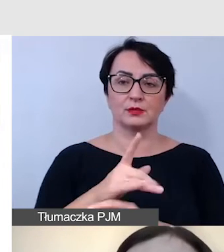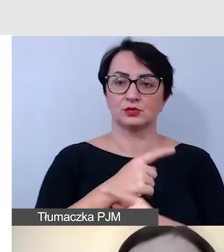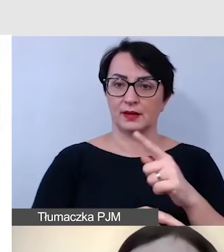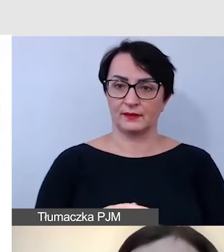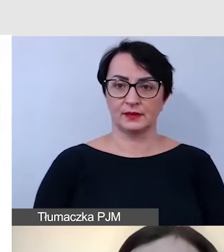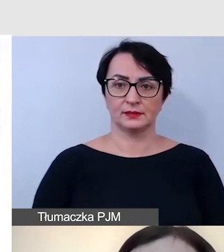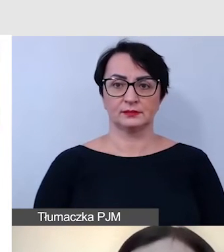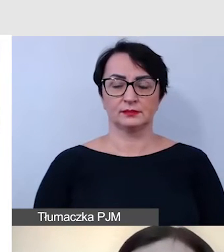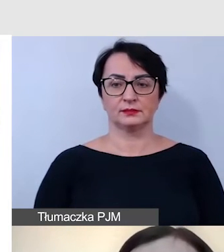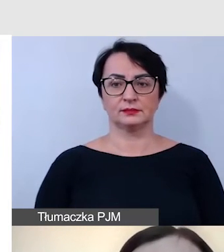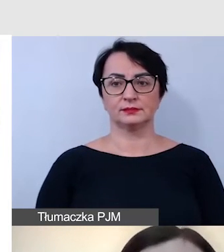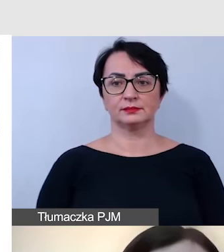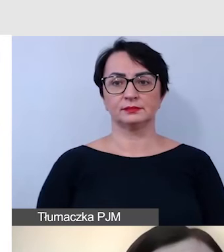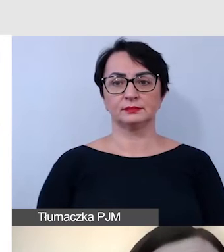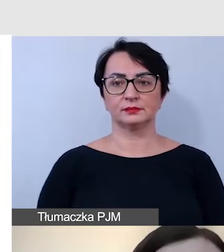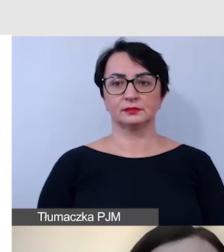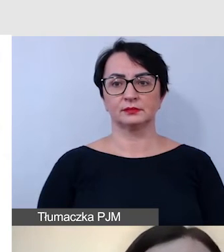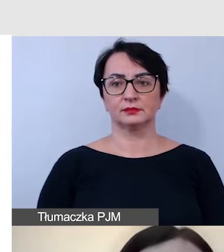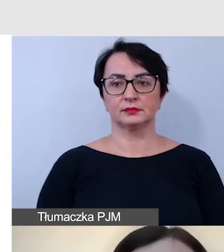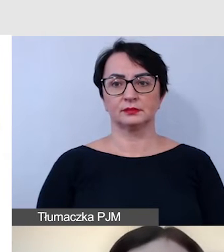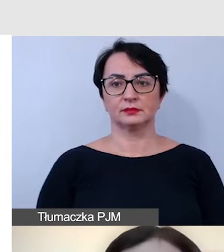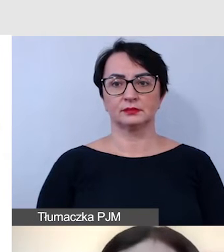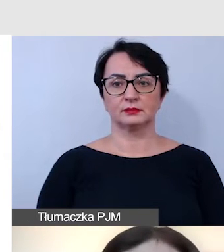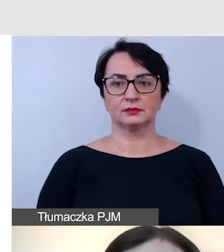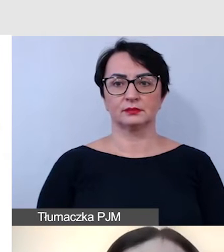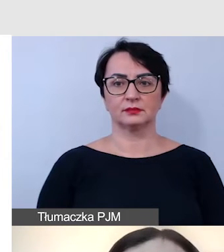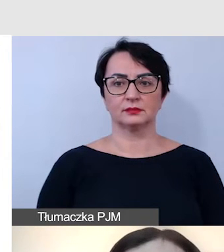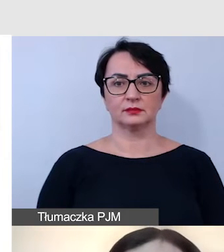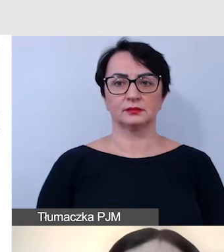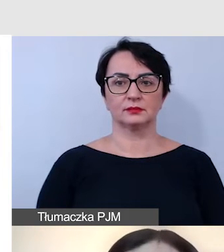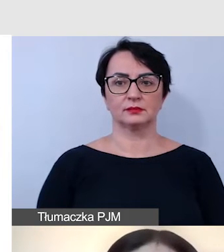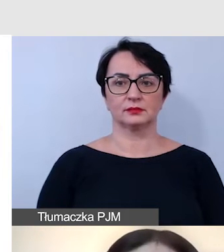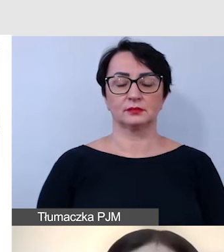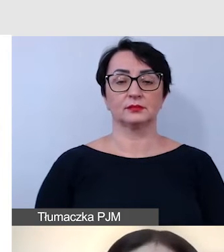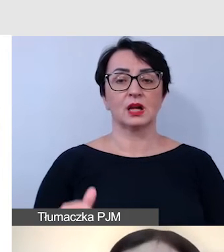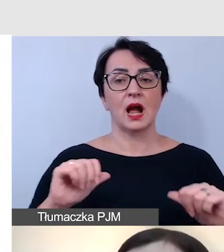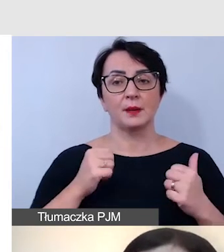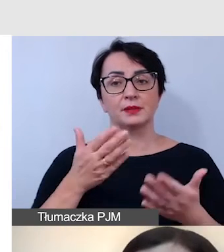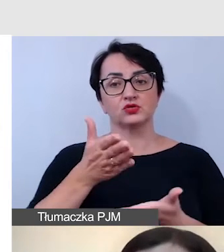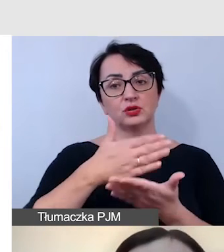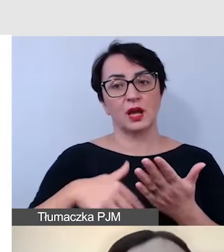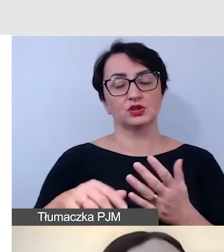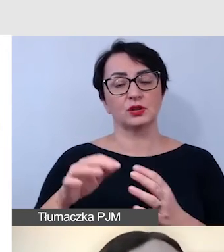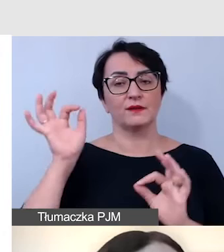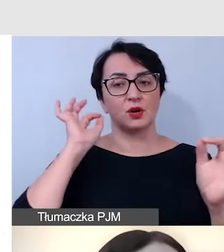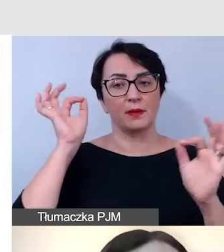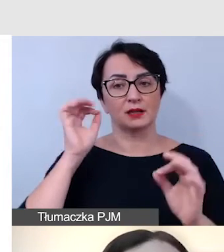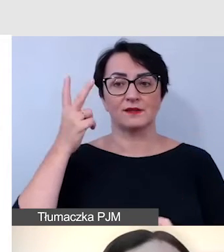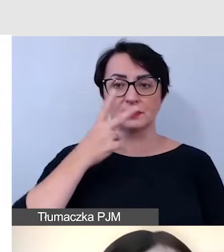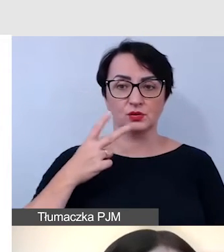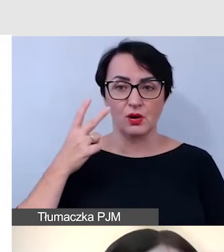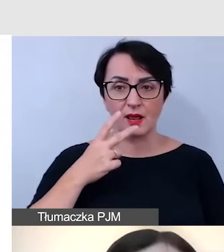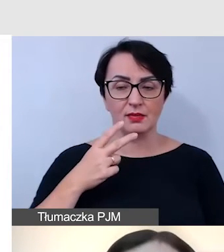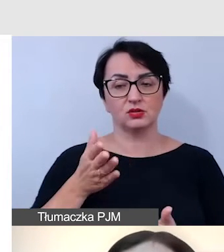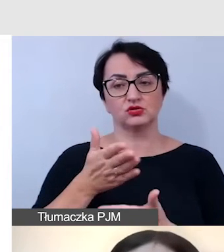ze szczególnymi potrzebami, tak by część informacji była wizualna, część była